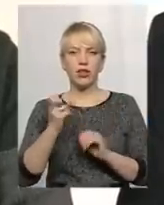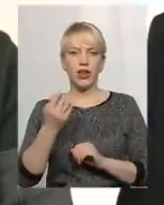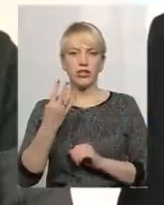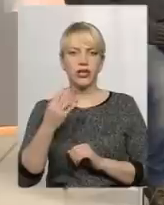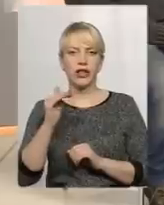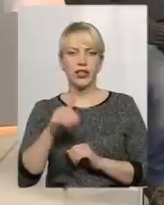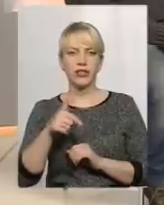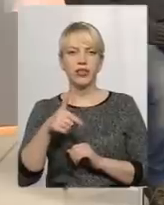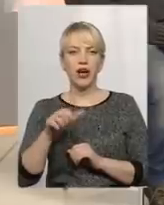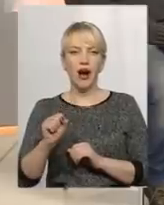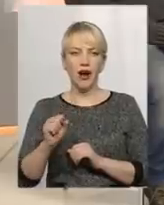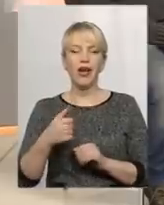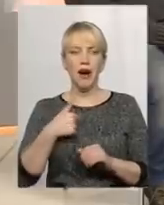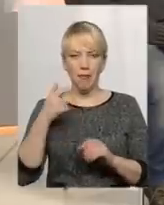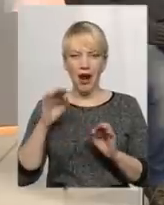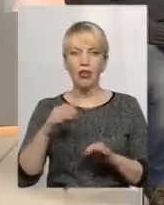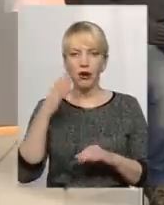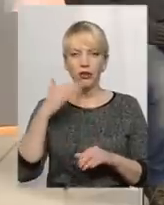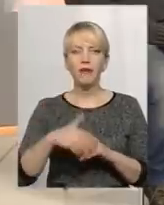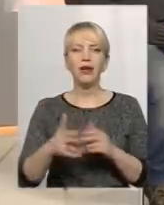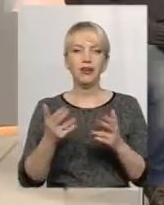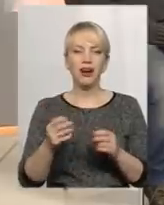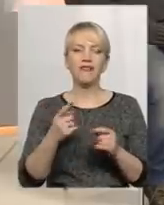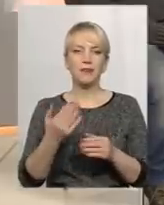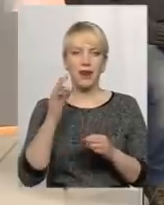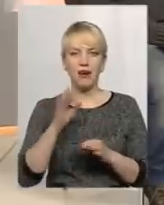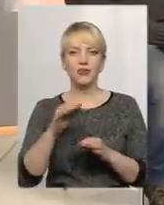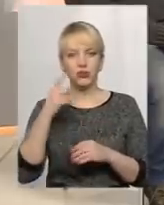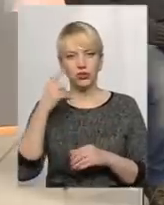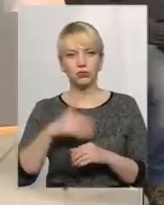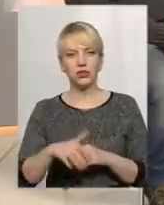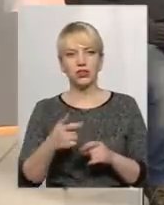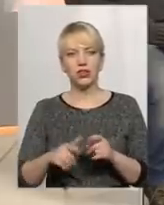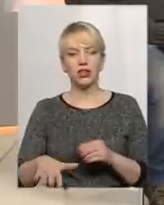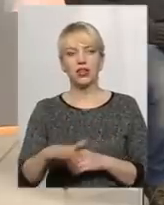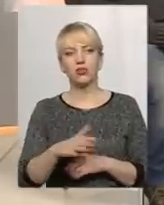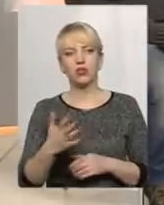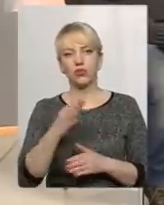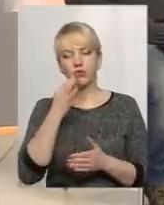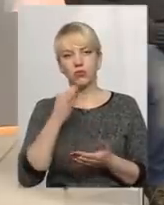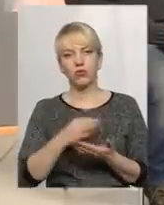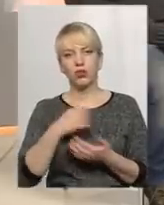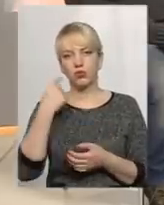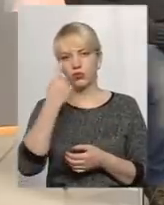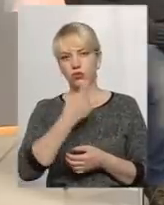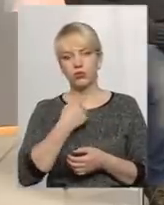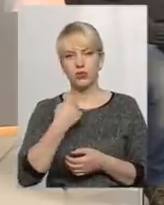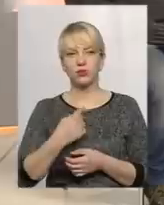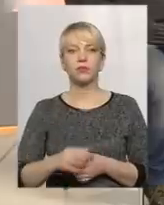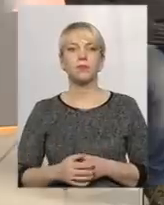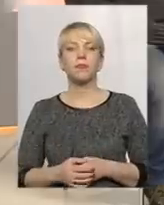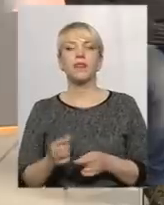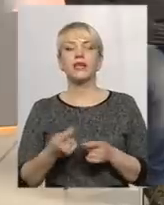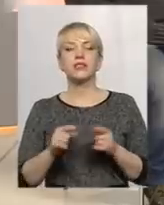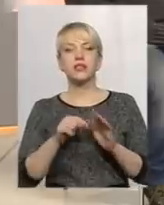гектарів, я правильно розумію? Звичайно, так. За кожним інспектором закріплена територія, за якою він відповідає особисто персонально. Це